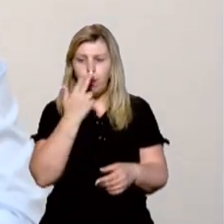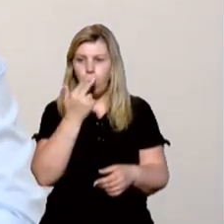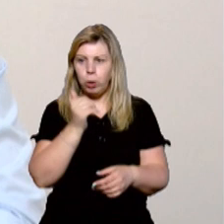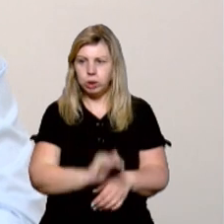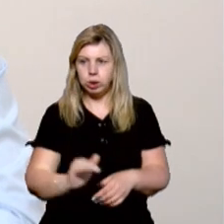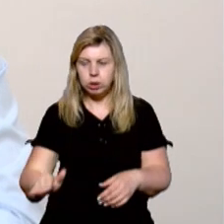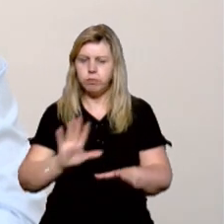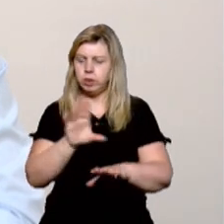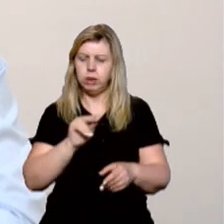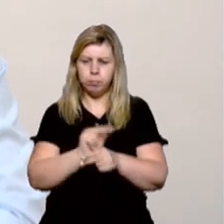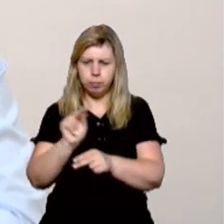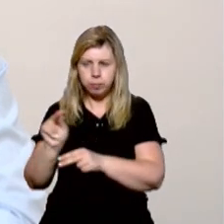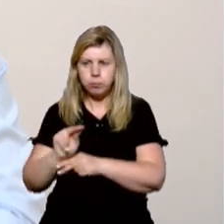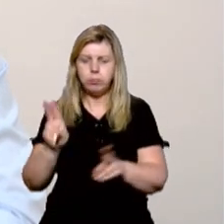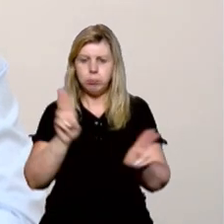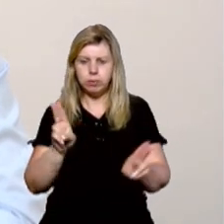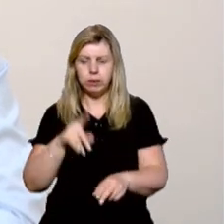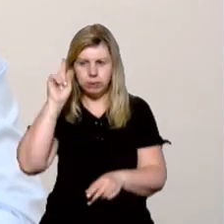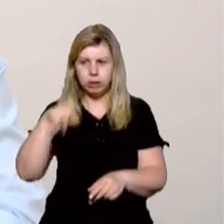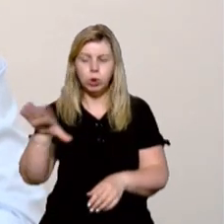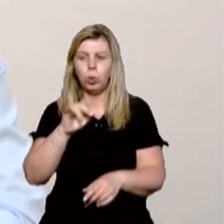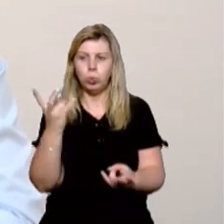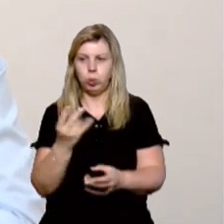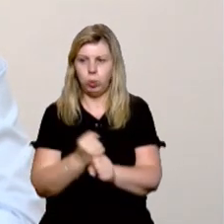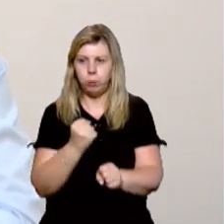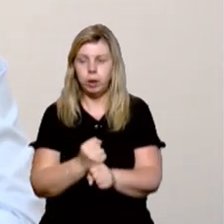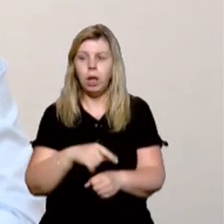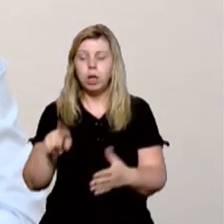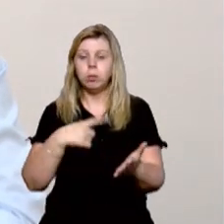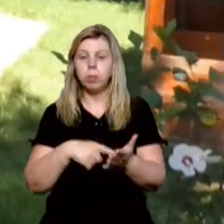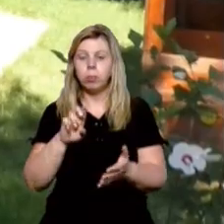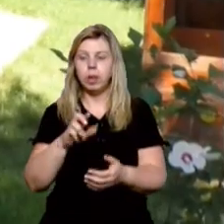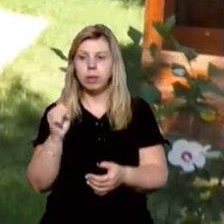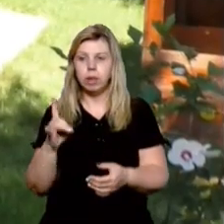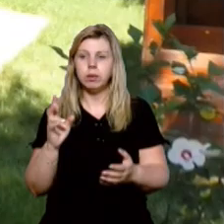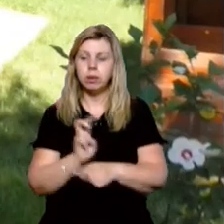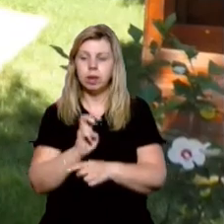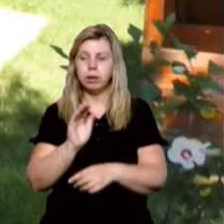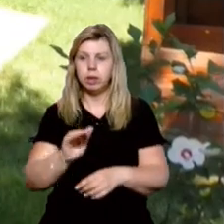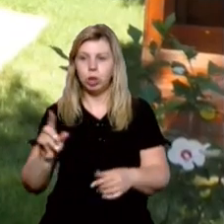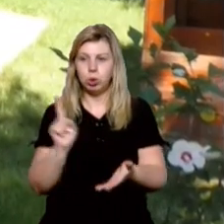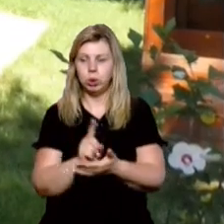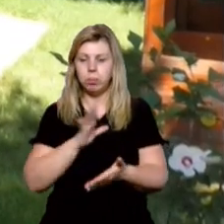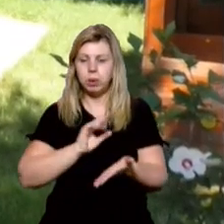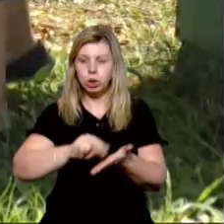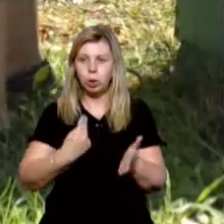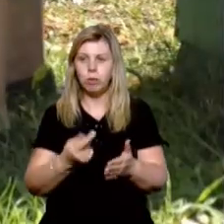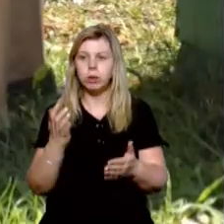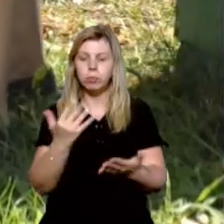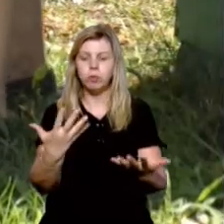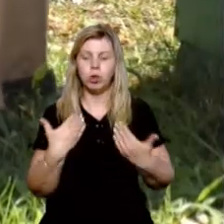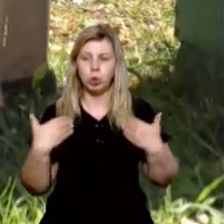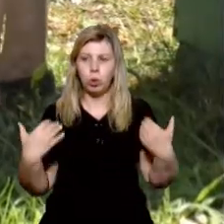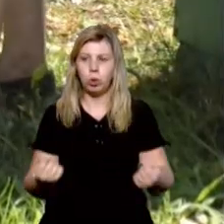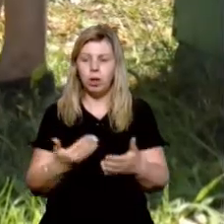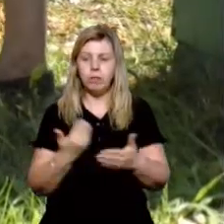всі проінструктовані, всі знають, що повинні робити. За словами Богдана Андріїва, для відвідування дитини у садочку батьки мають мати довідку про стан її